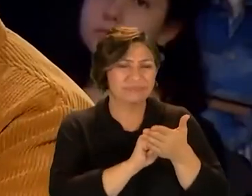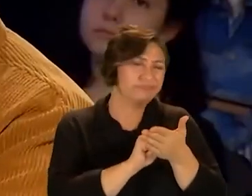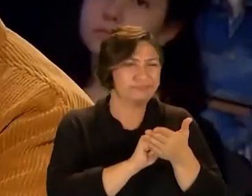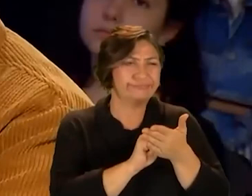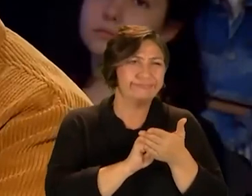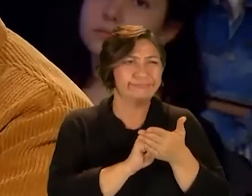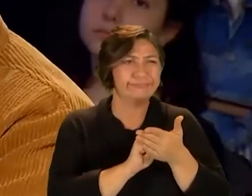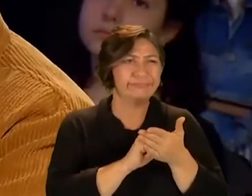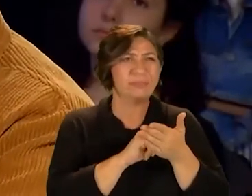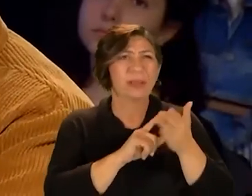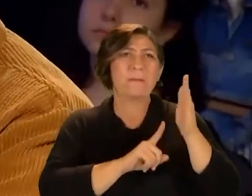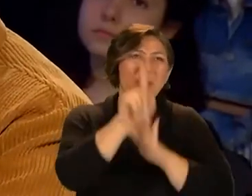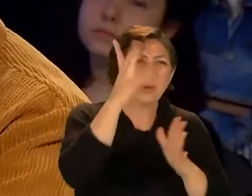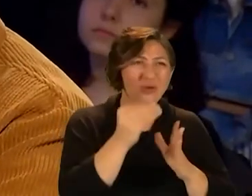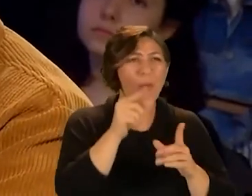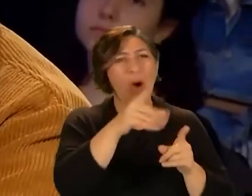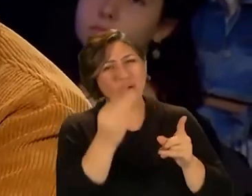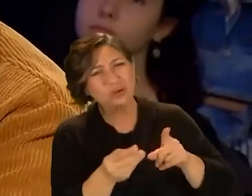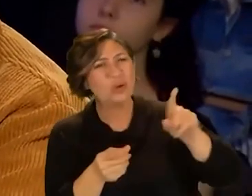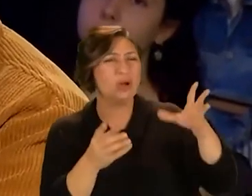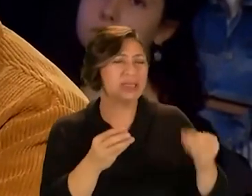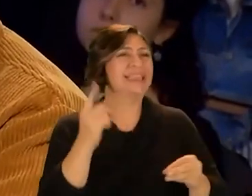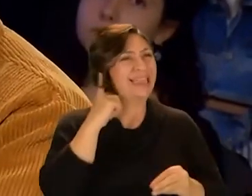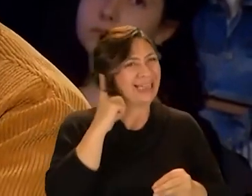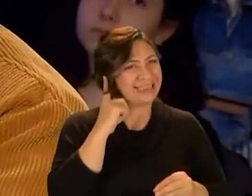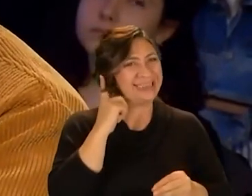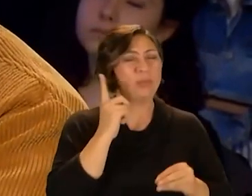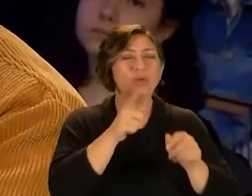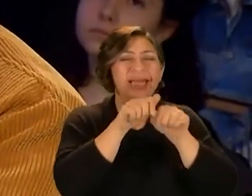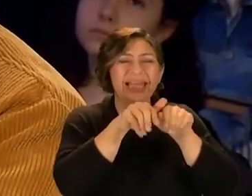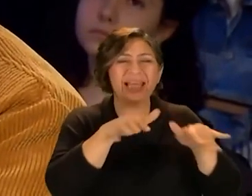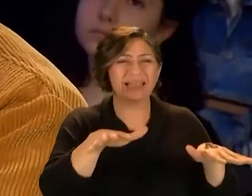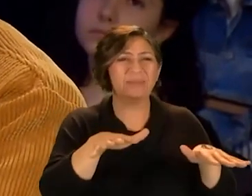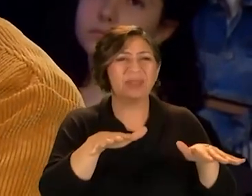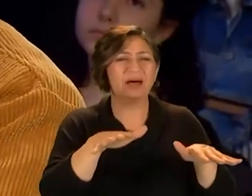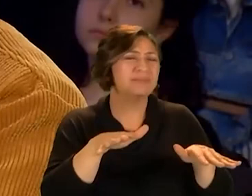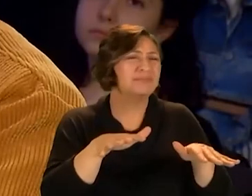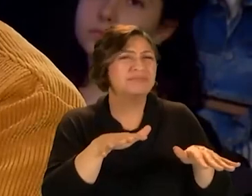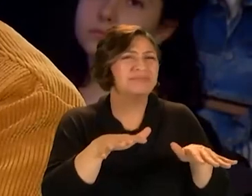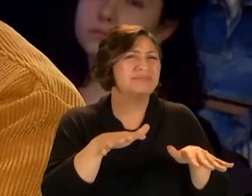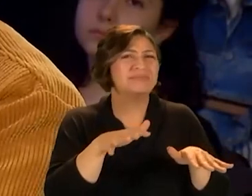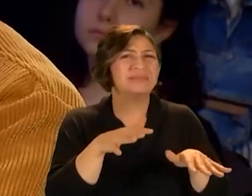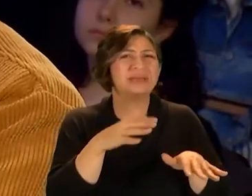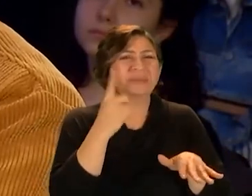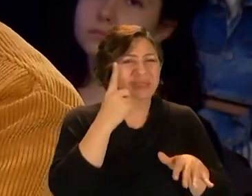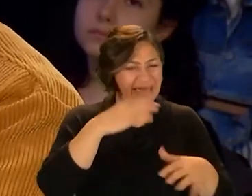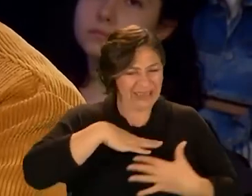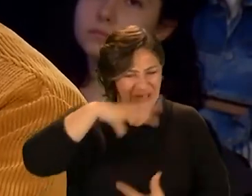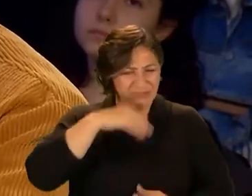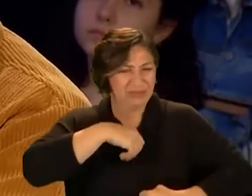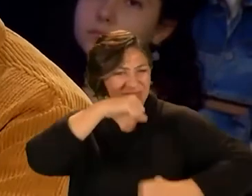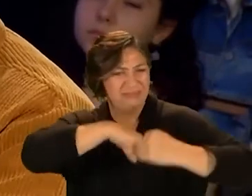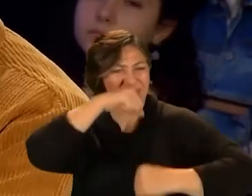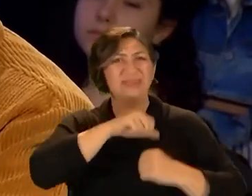bunu da işte hit olsun şöyle olsun böyle olsun dinlensin bunu yayınladığım zaman yani bir kişilik